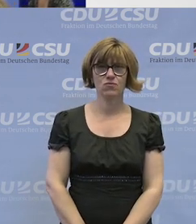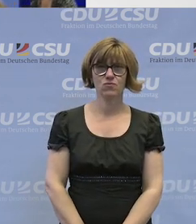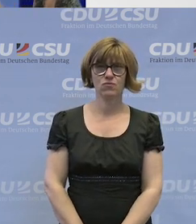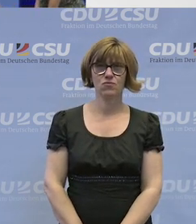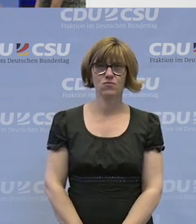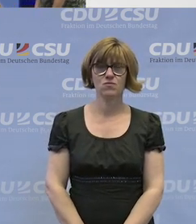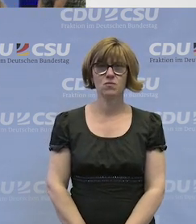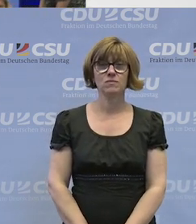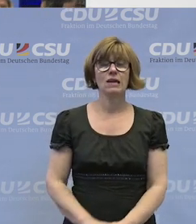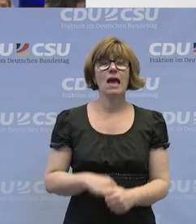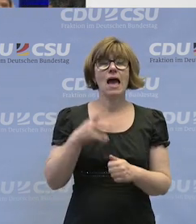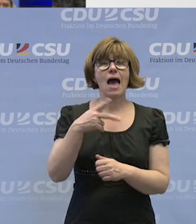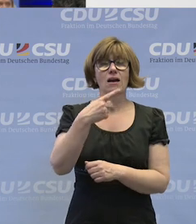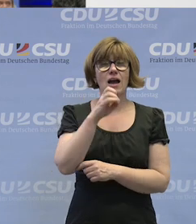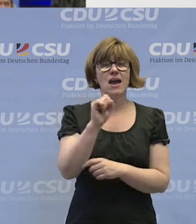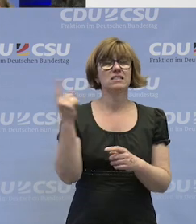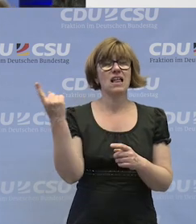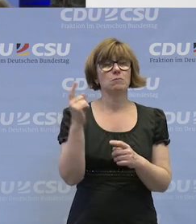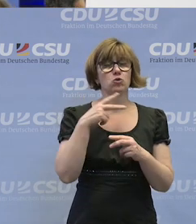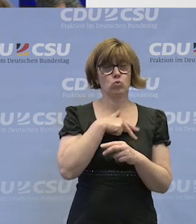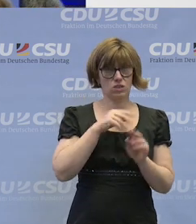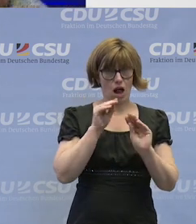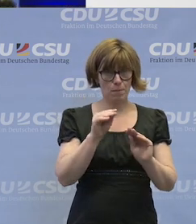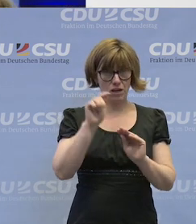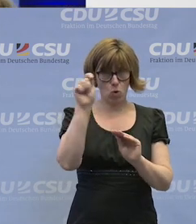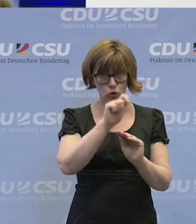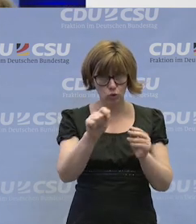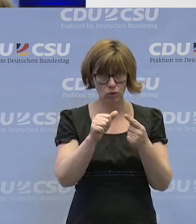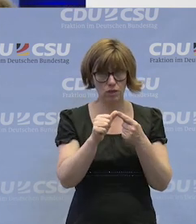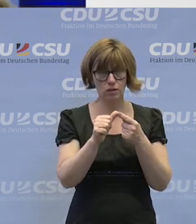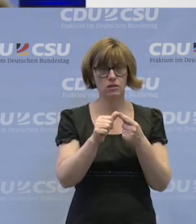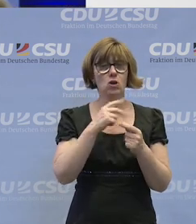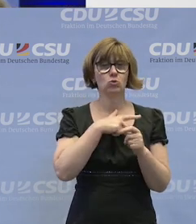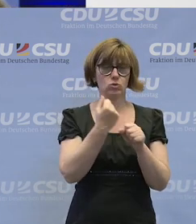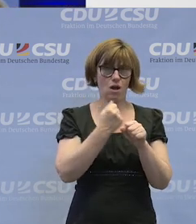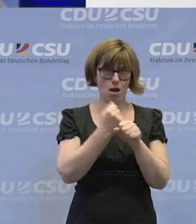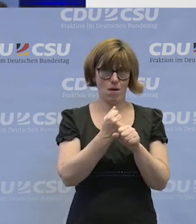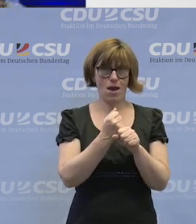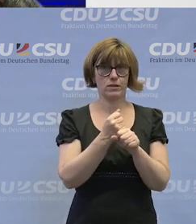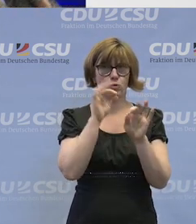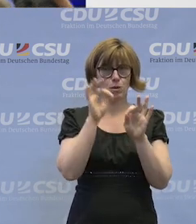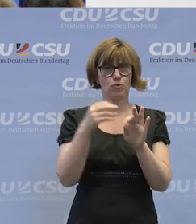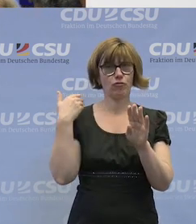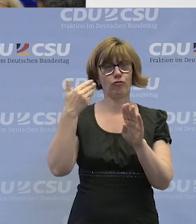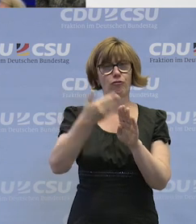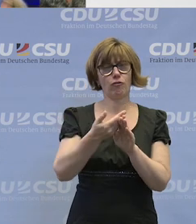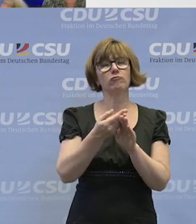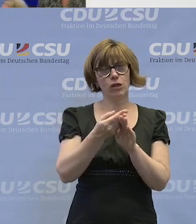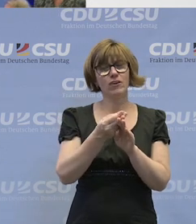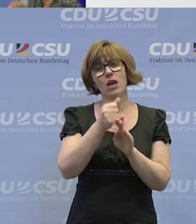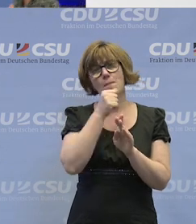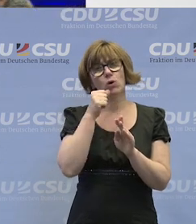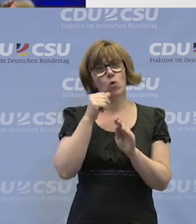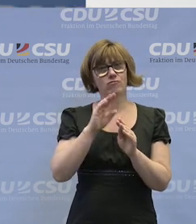Herr Greis, Sie haben Sozialpädagogik studiert und Sozialarbeit und seitdem eine beeindruckende